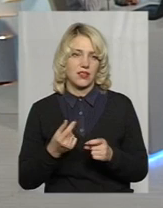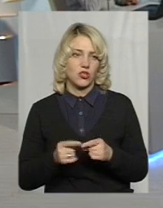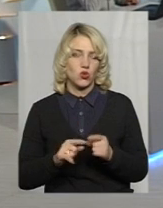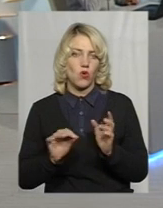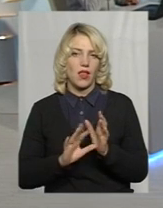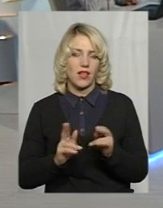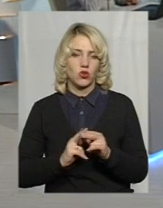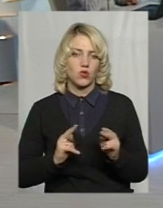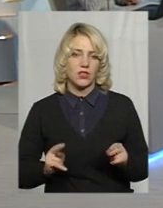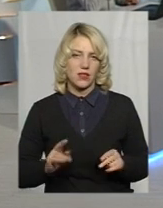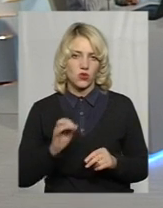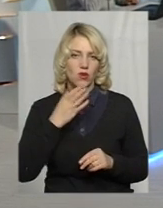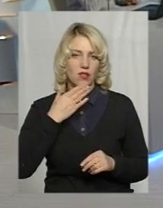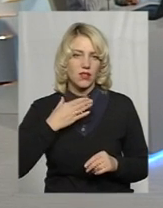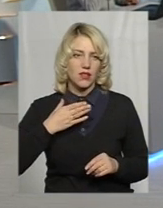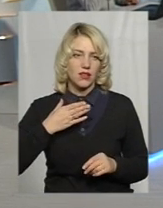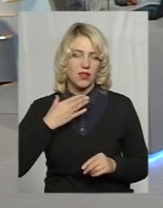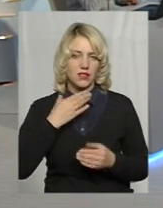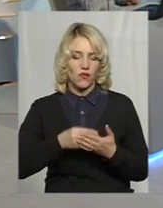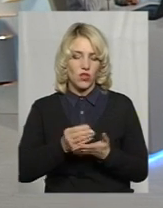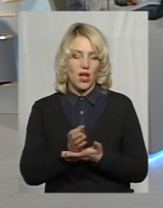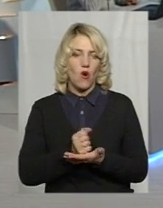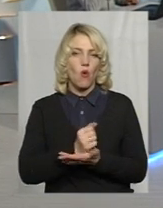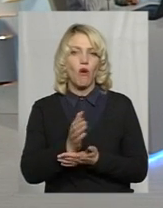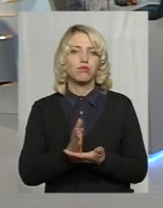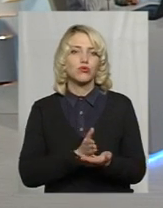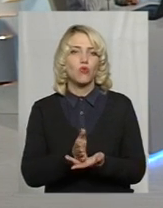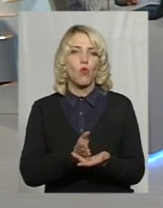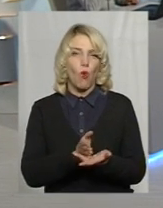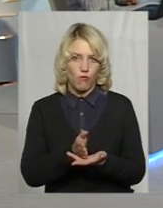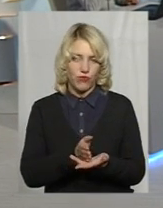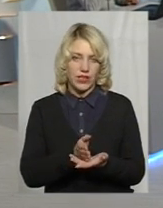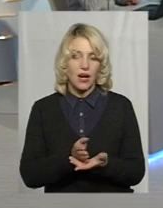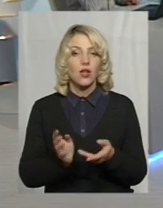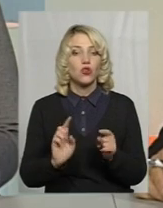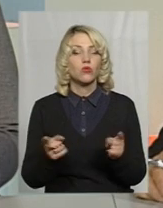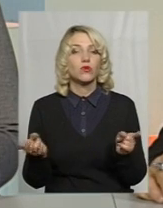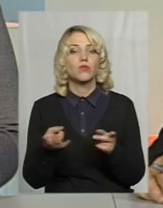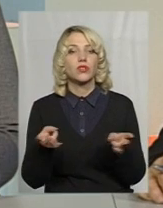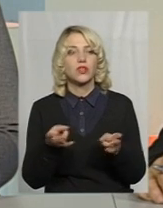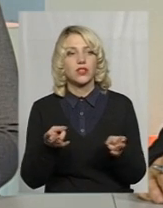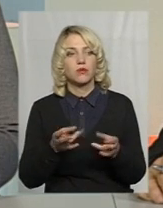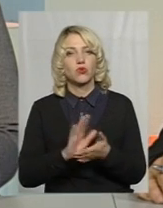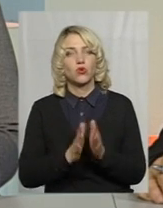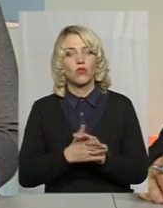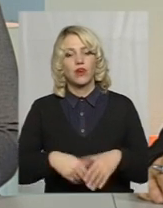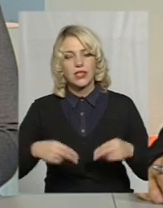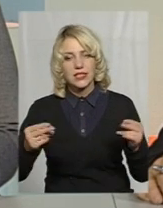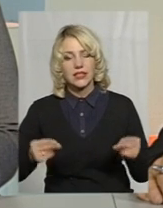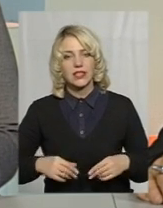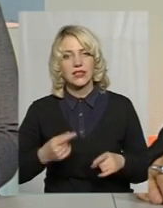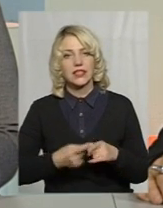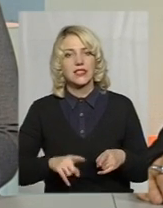електростанцію на своє, так сказати, обслуговування і так далі. Тому потрібно складати договори із тими